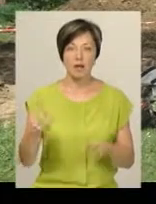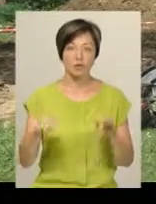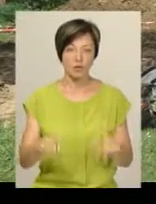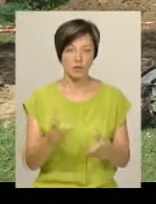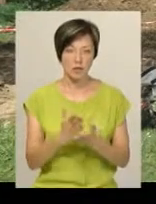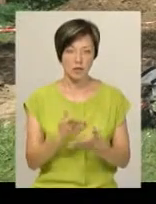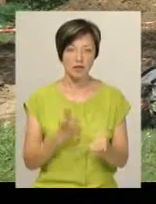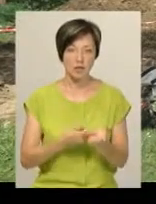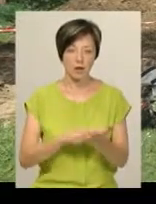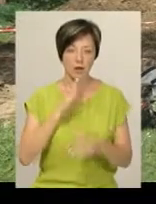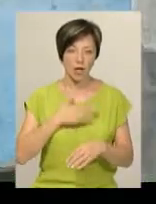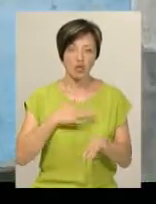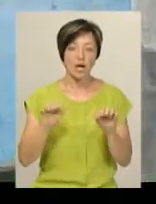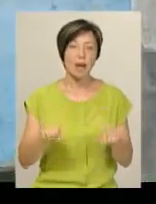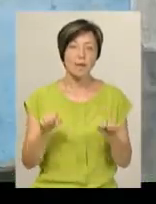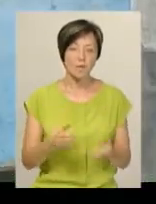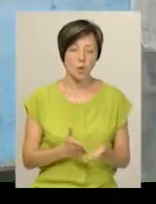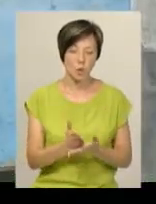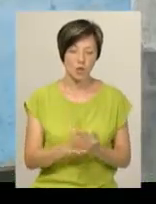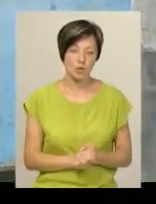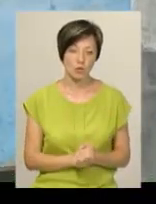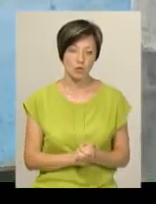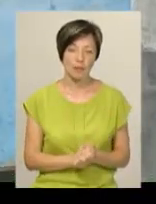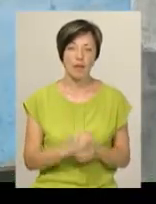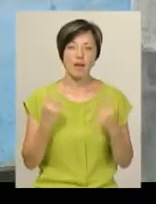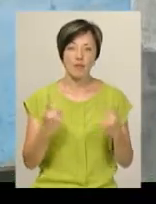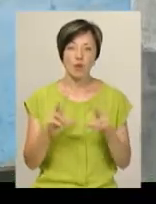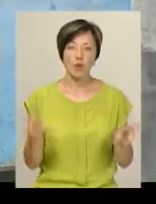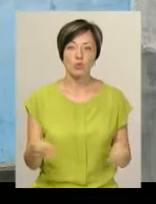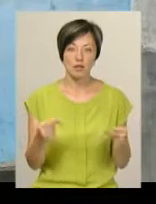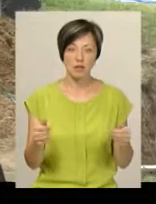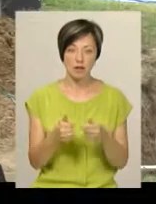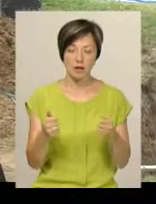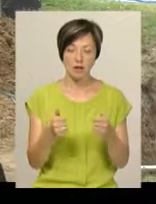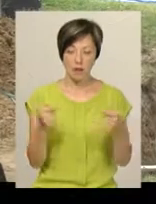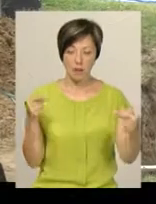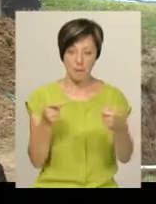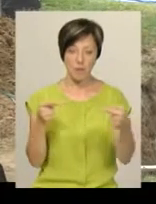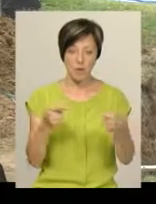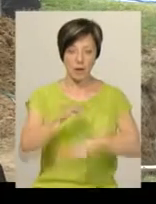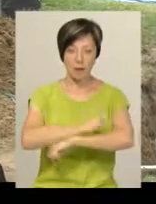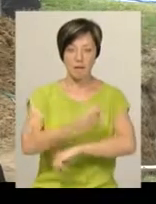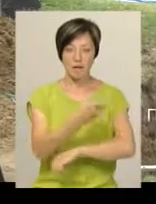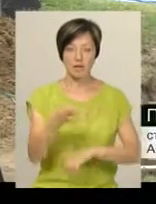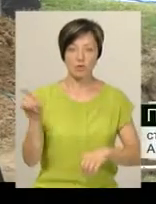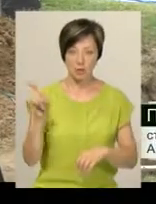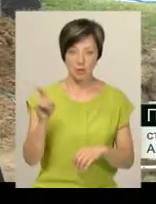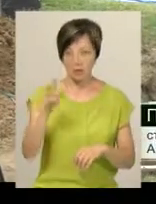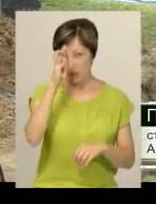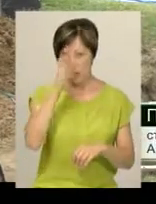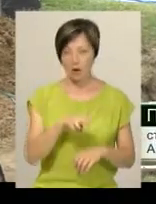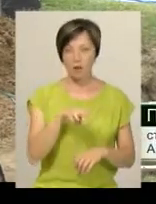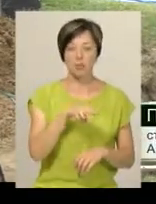проходить. Це підтверджує нашу гіпотезу. Велика удача якраз напроти балкону резиденції Пшиздецьких